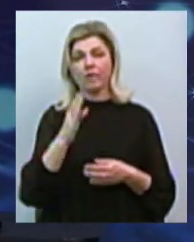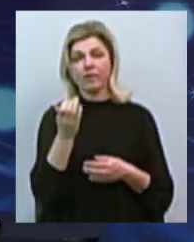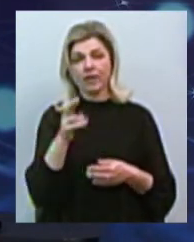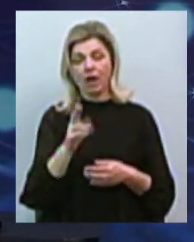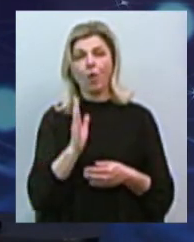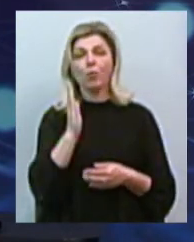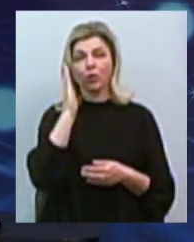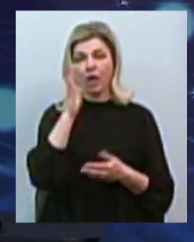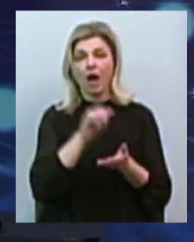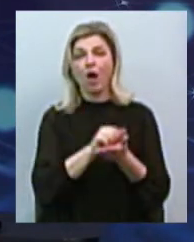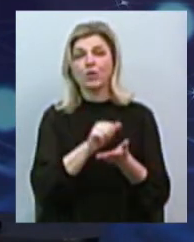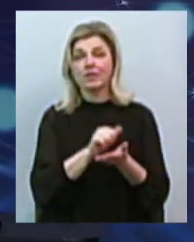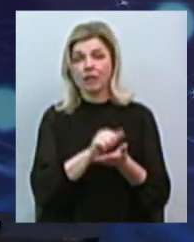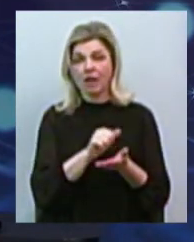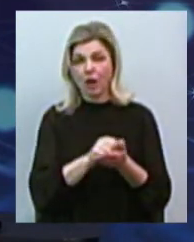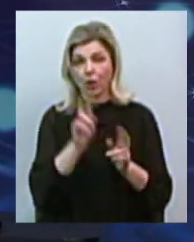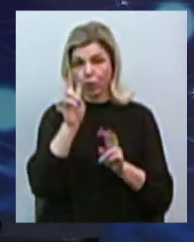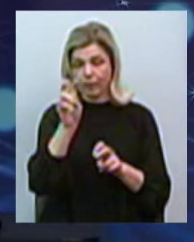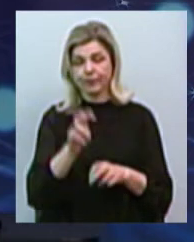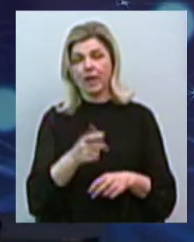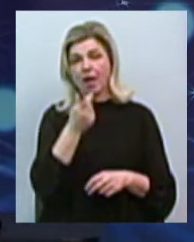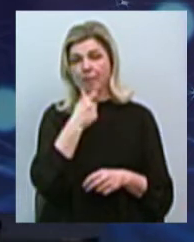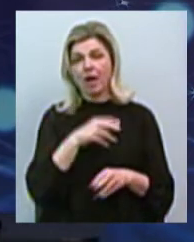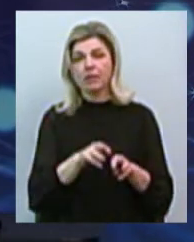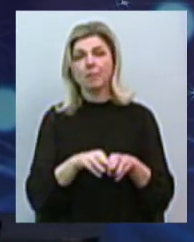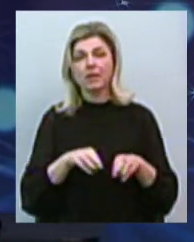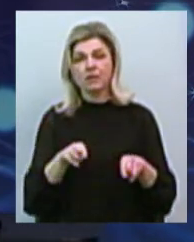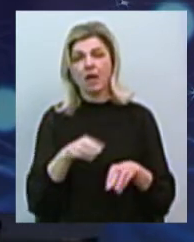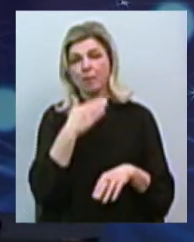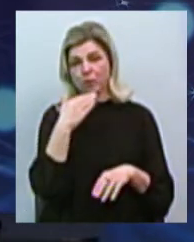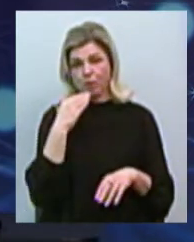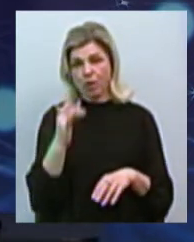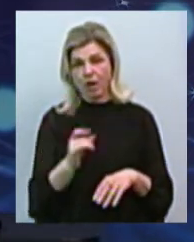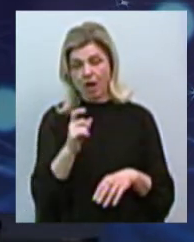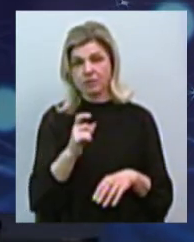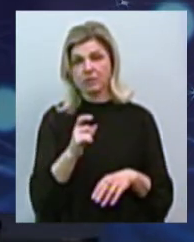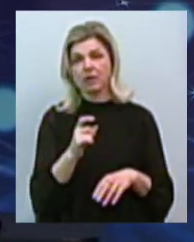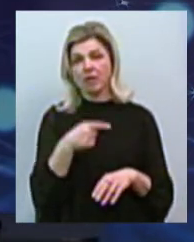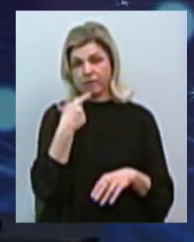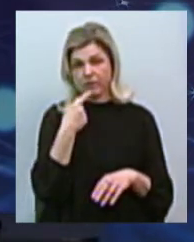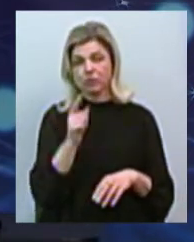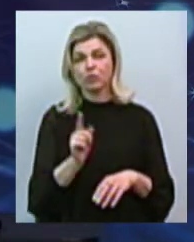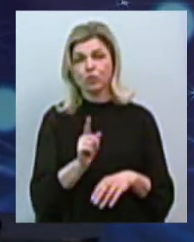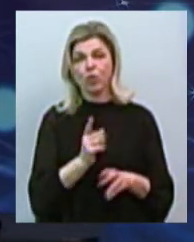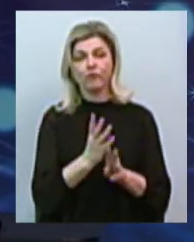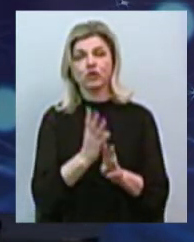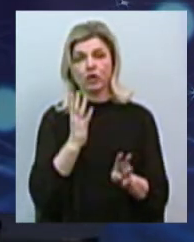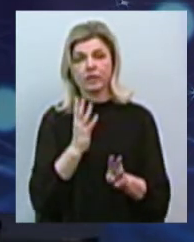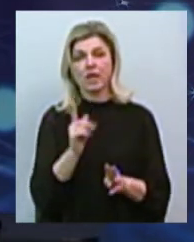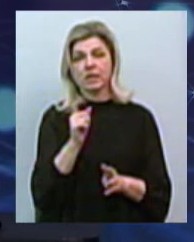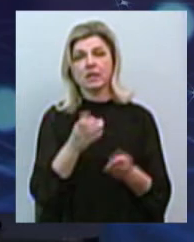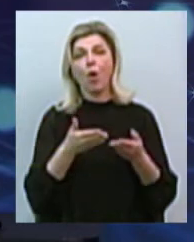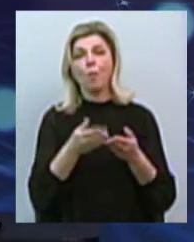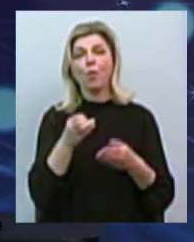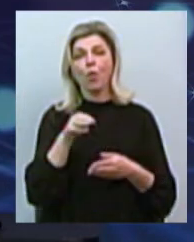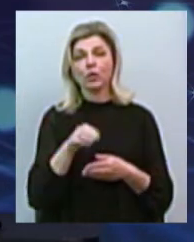консесіонеру, пан міністр неодноразово стверджував, що в черзі за портом Ольвія